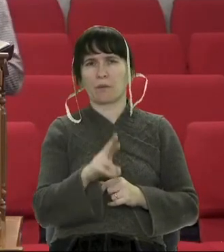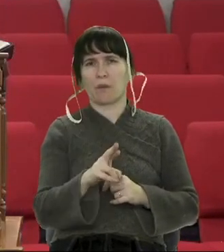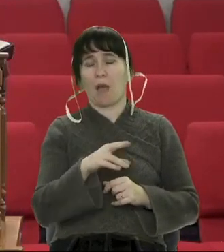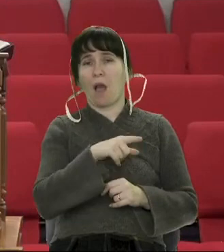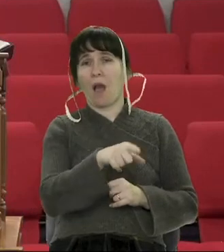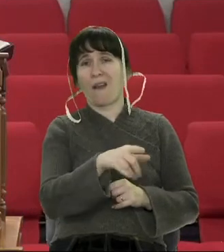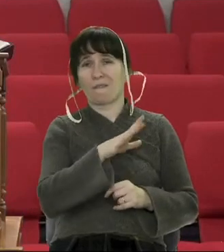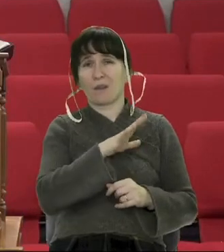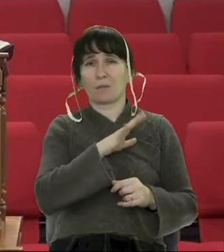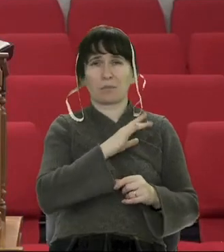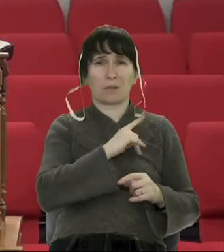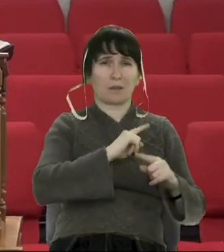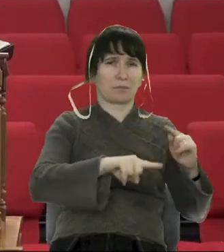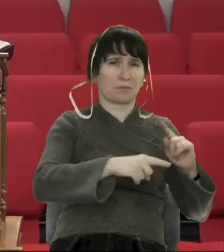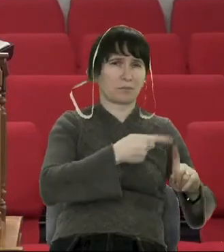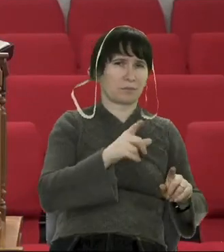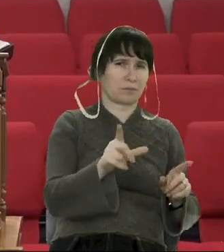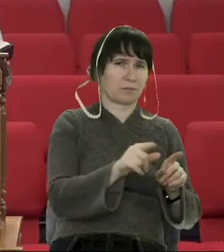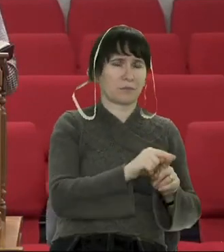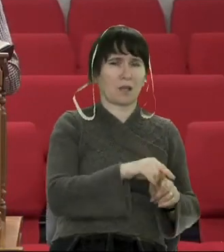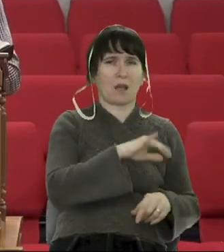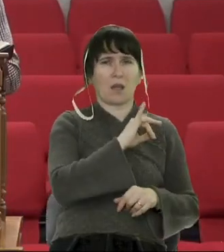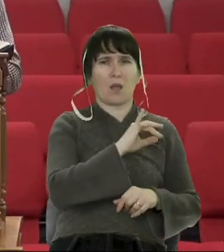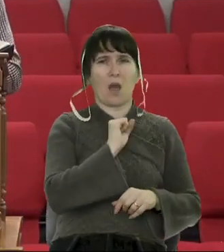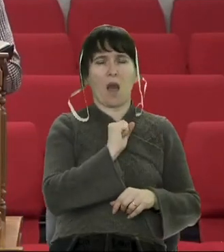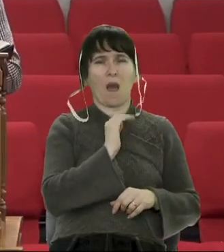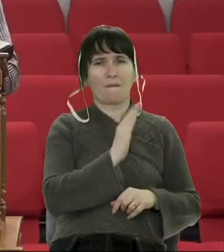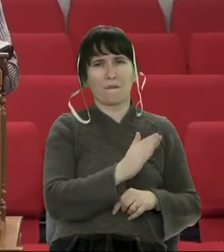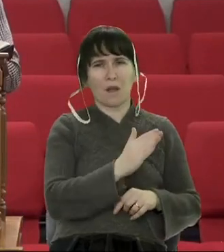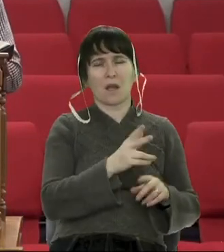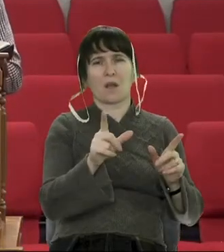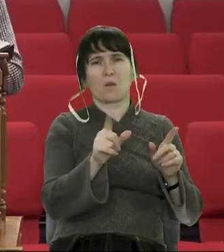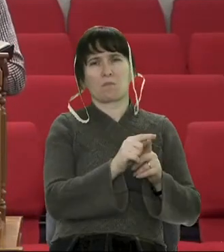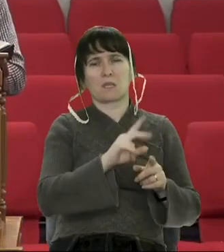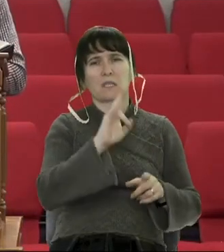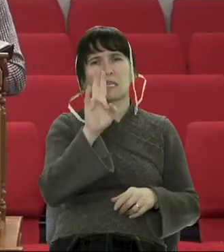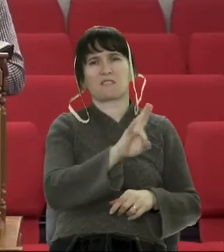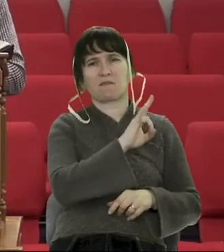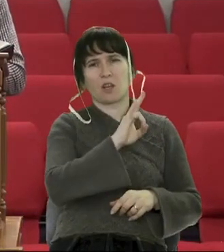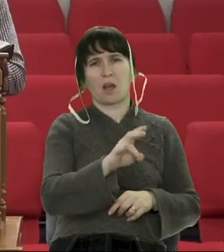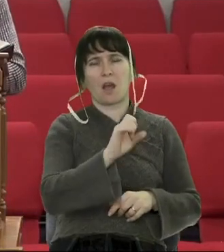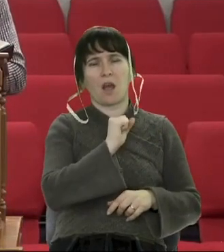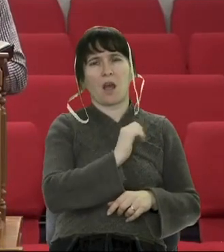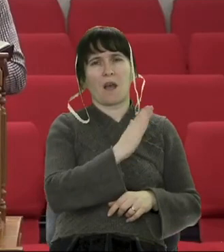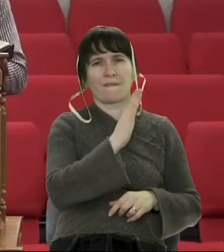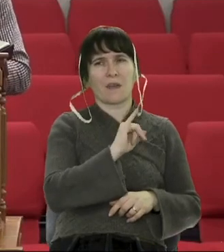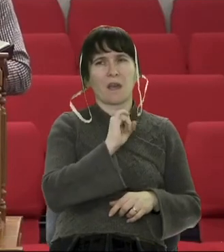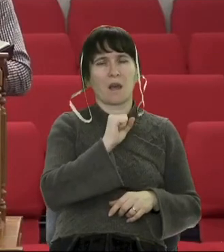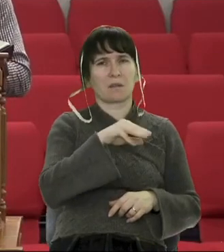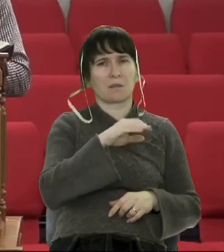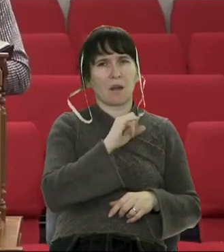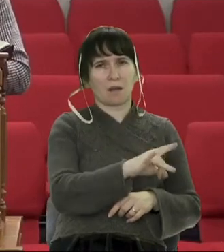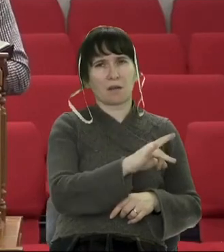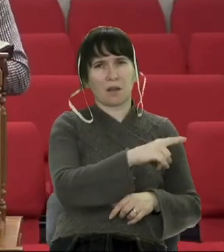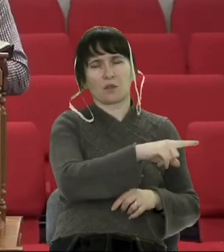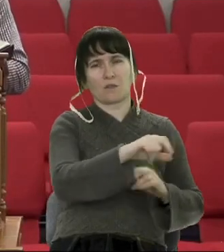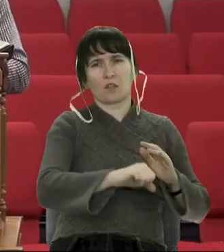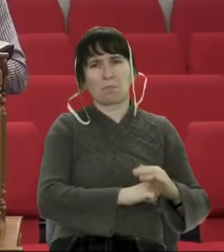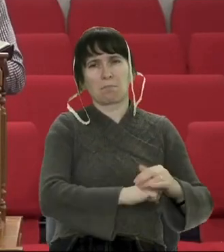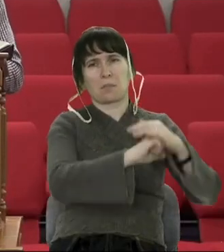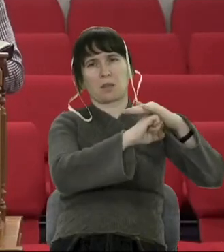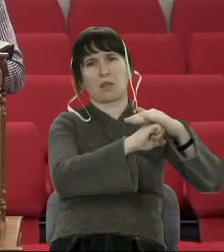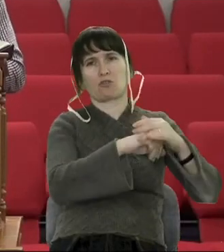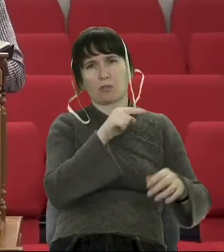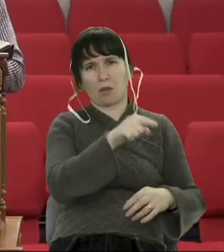змові з Іоавом, сином Церуї, та зі священником Авіятаром, коти підтримували Адонію.